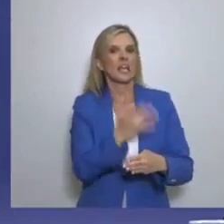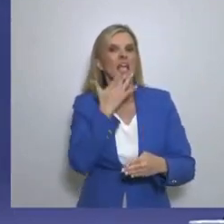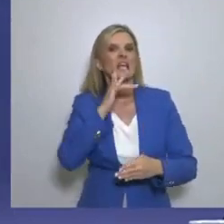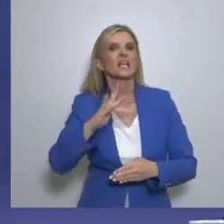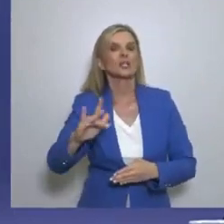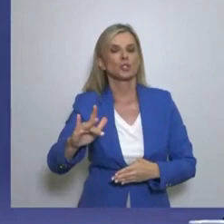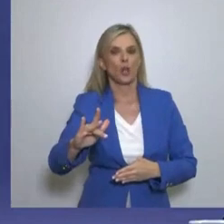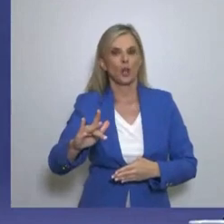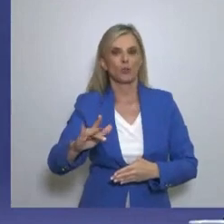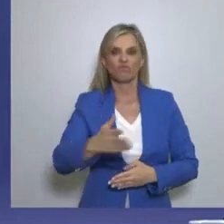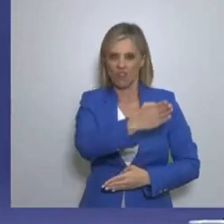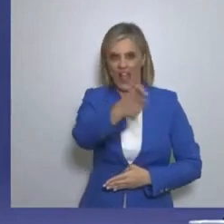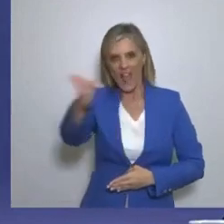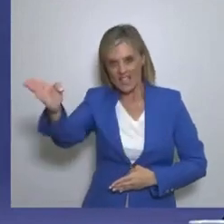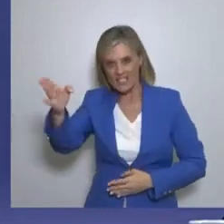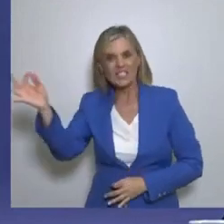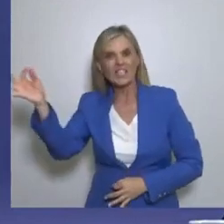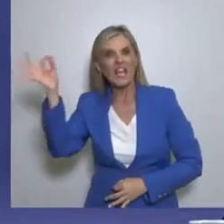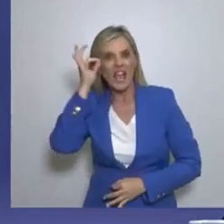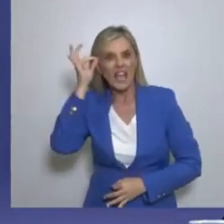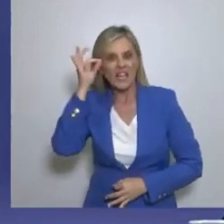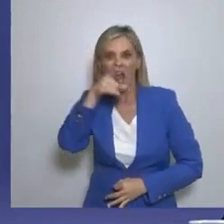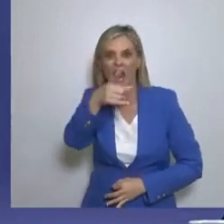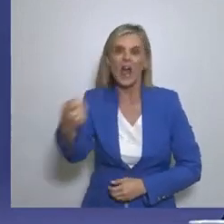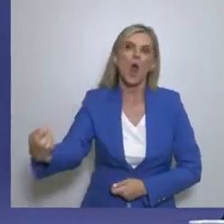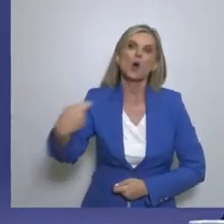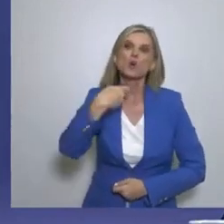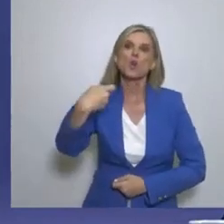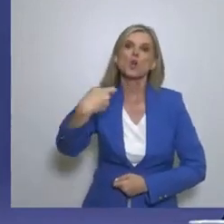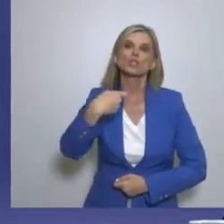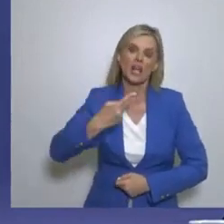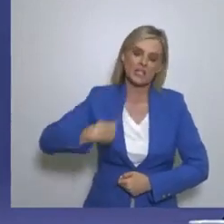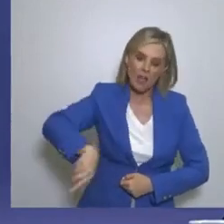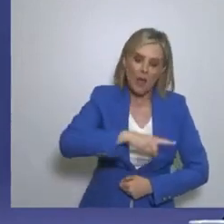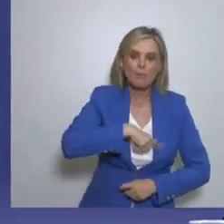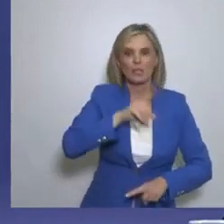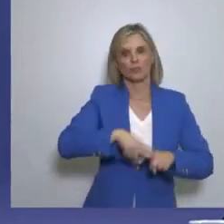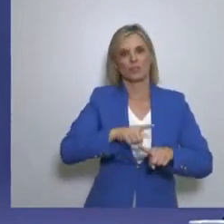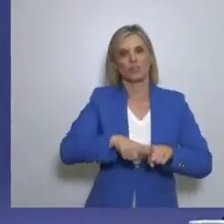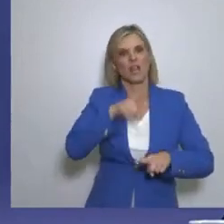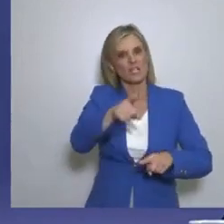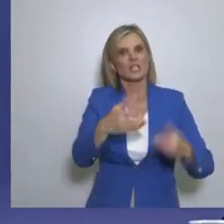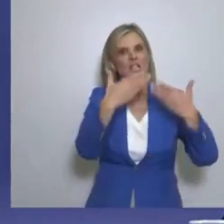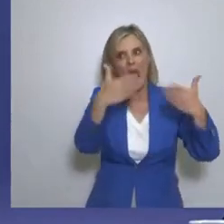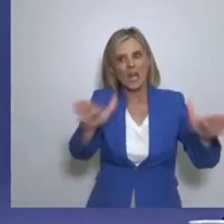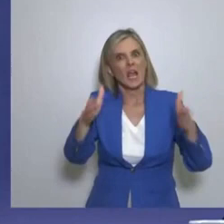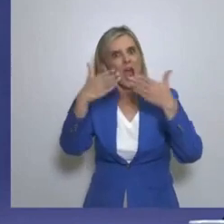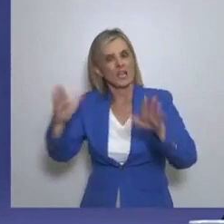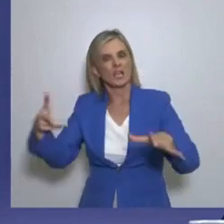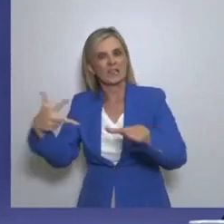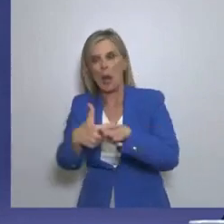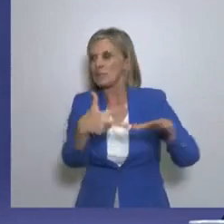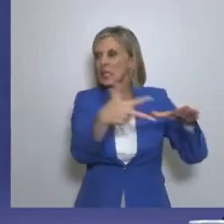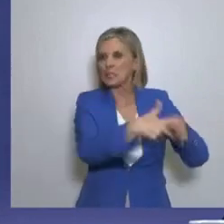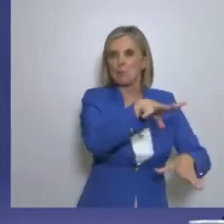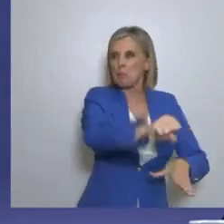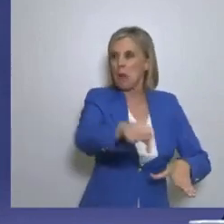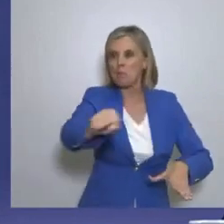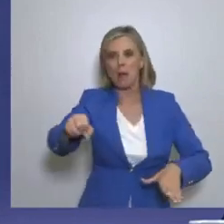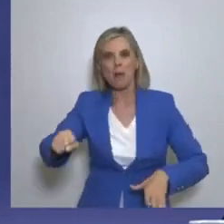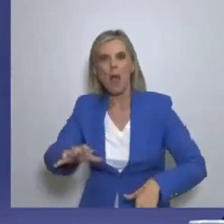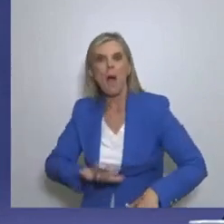χρωστάτε τα πάντα και με αυτά τα χρήματα έχετε ανοίξει τόσες τράπεζες και έχετε απεικιοκρατήσει σχεδόν παντού στον πλανήτη.